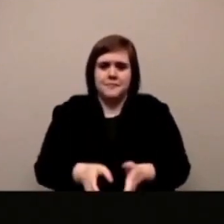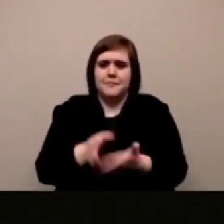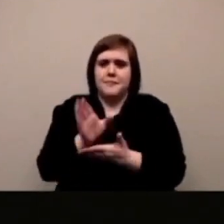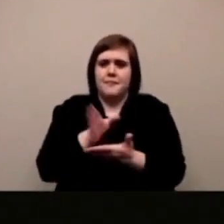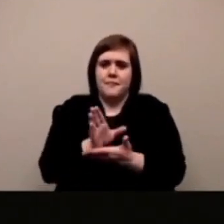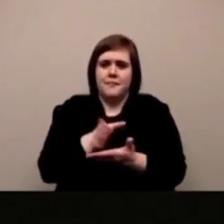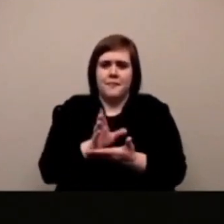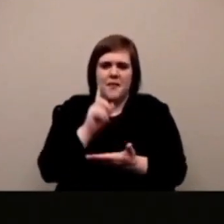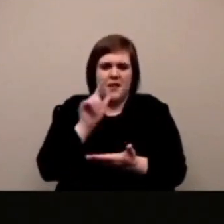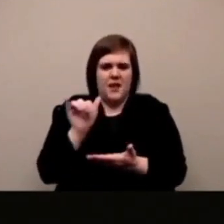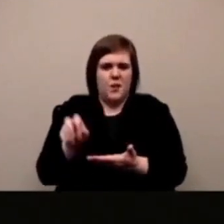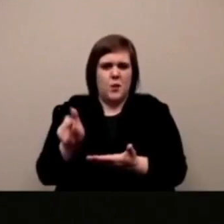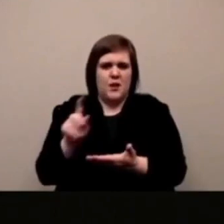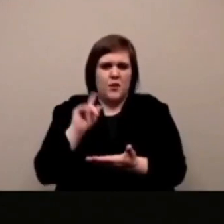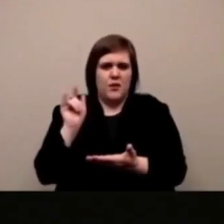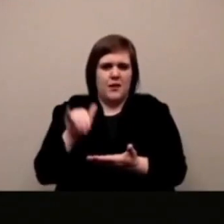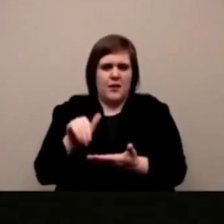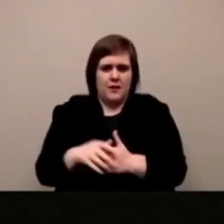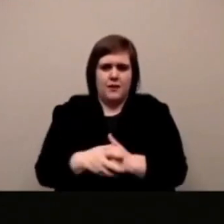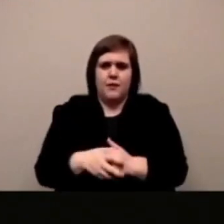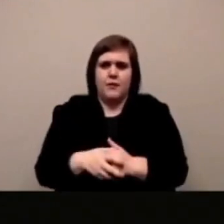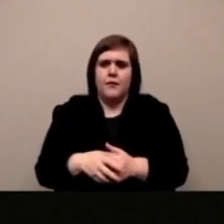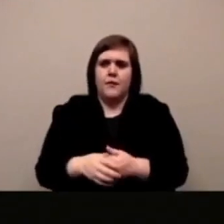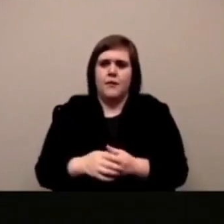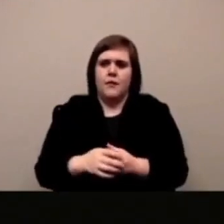molto carino